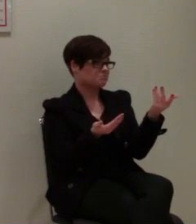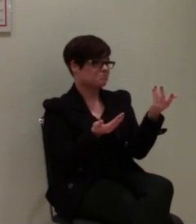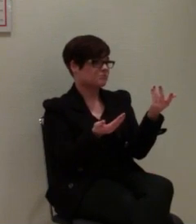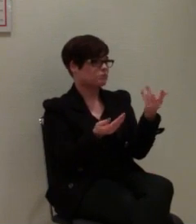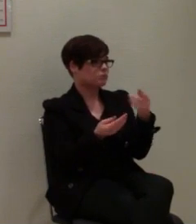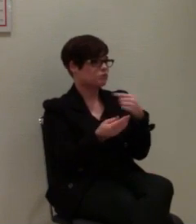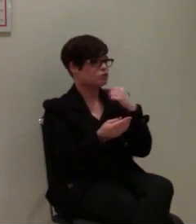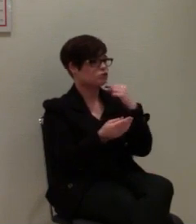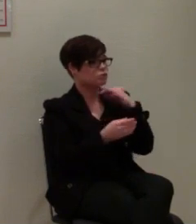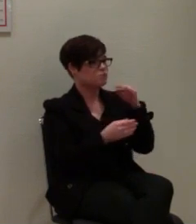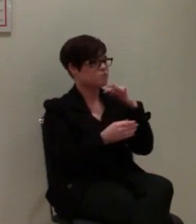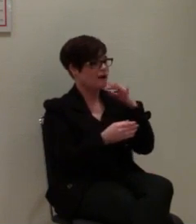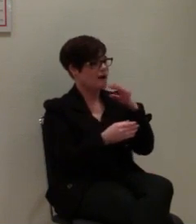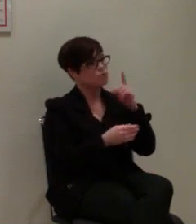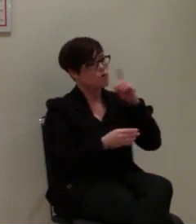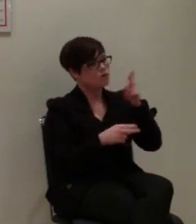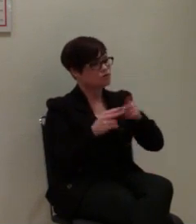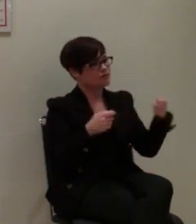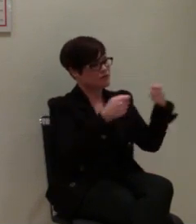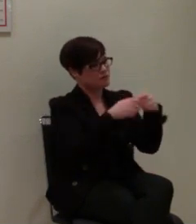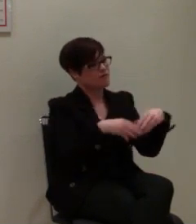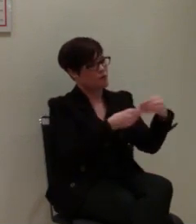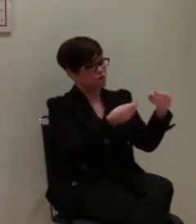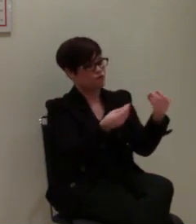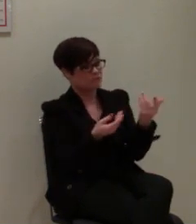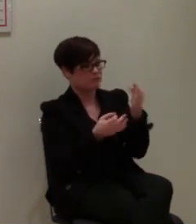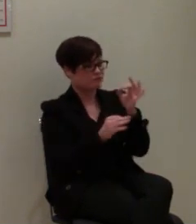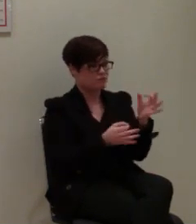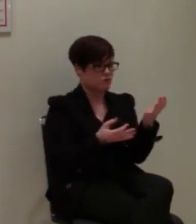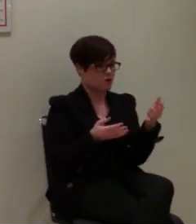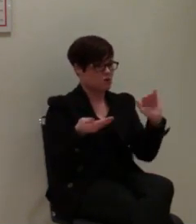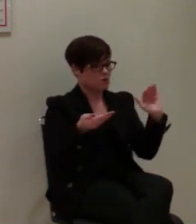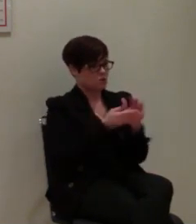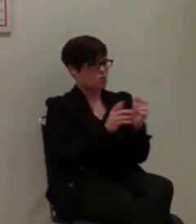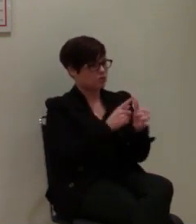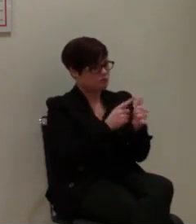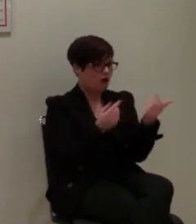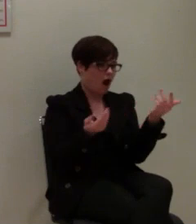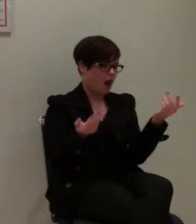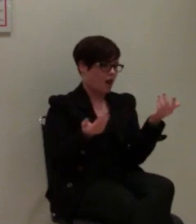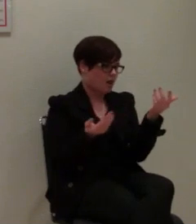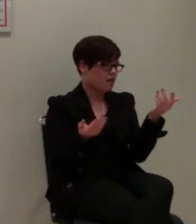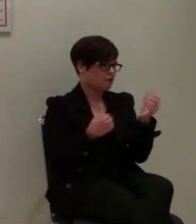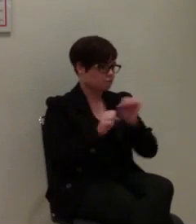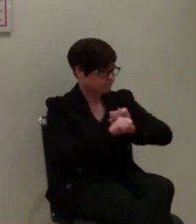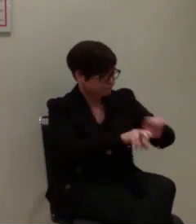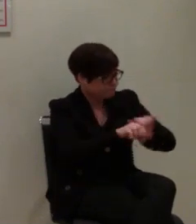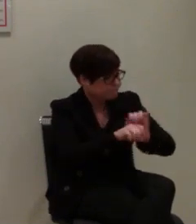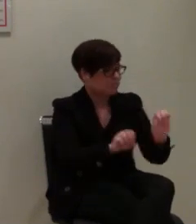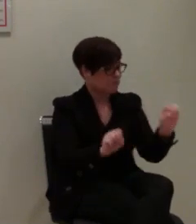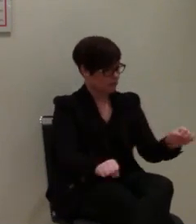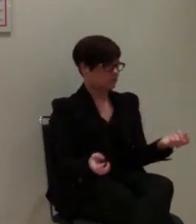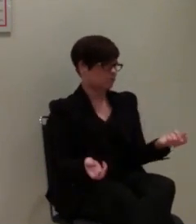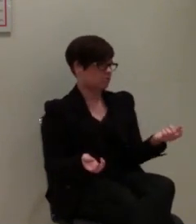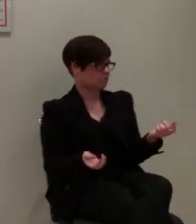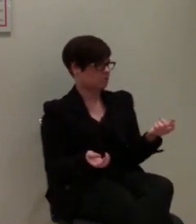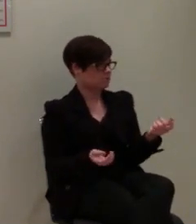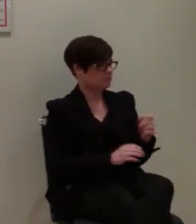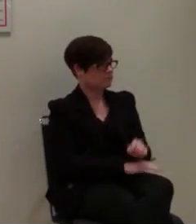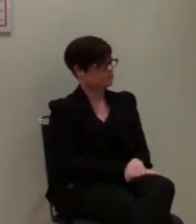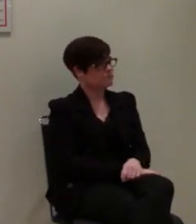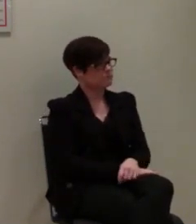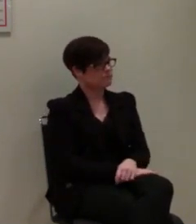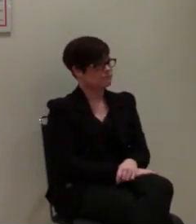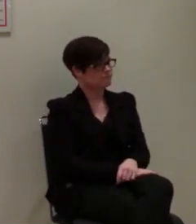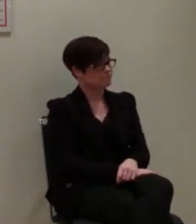Sprach- und Hörgeschädigten-Verbänden aufnehmen, um eben diese Kurzwahl publik machen zu können unter genau den Leuten, die